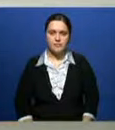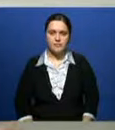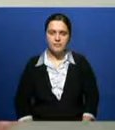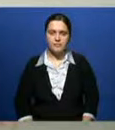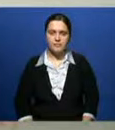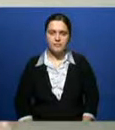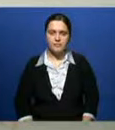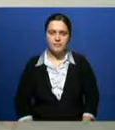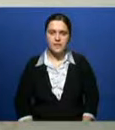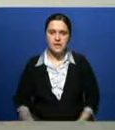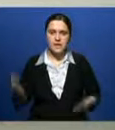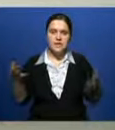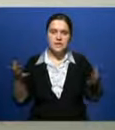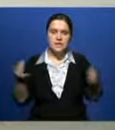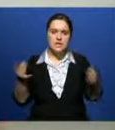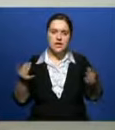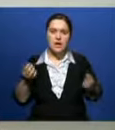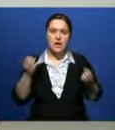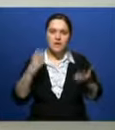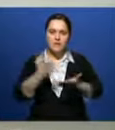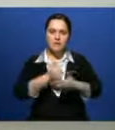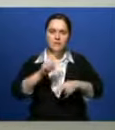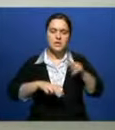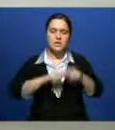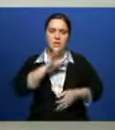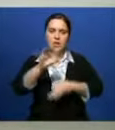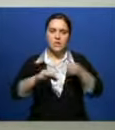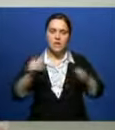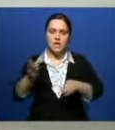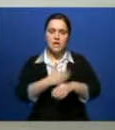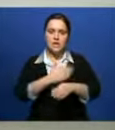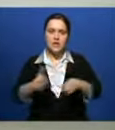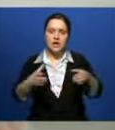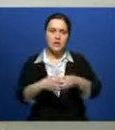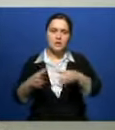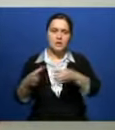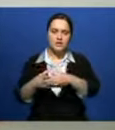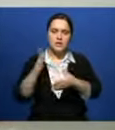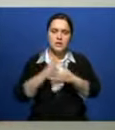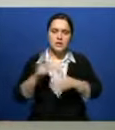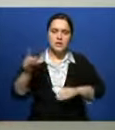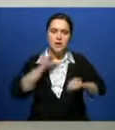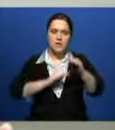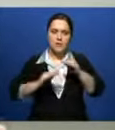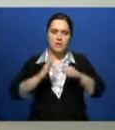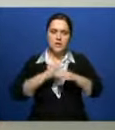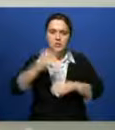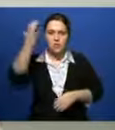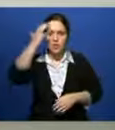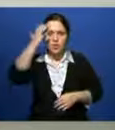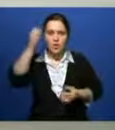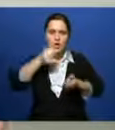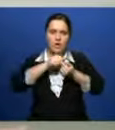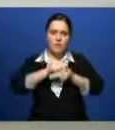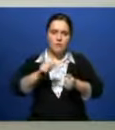В качестве сырья мы используем строительные отходы. Они сортируются по категориям, затем мы трансформируем это в особые чернила. Далее мы